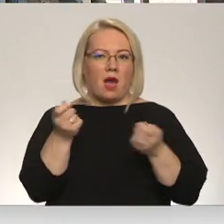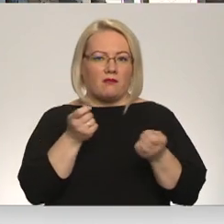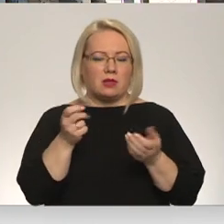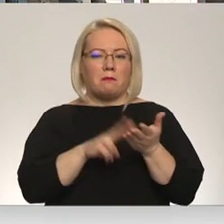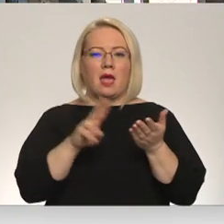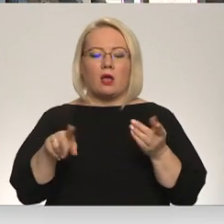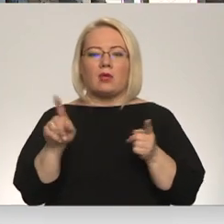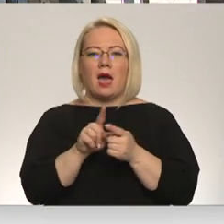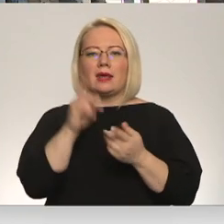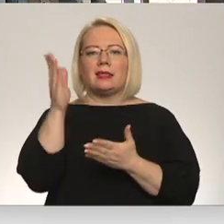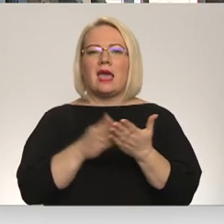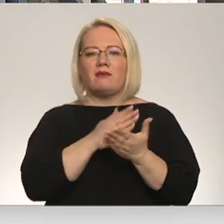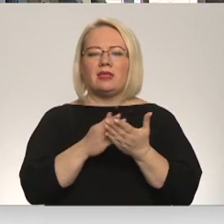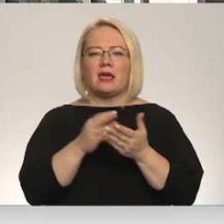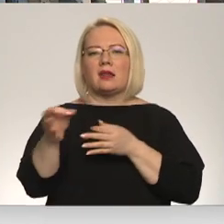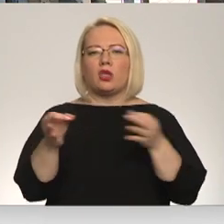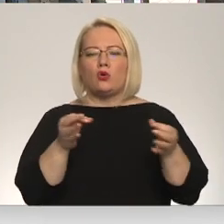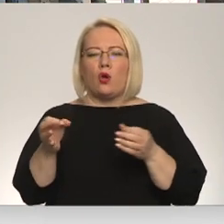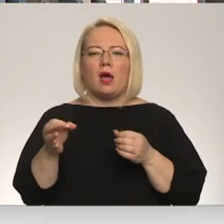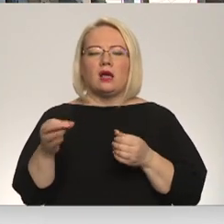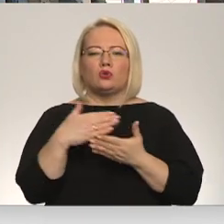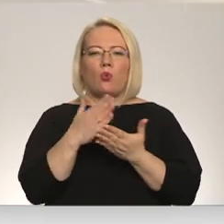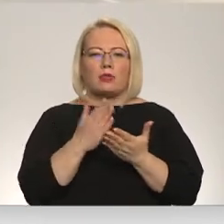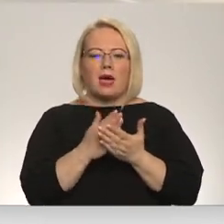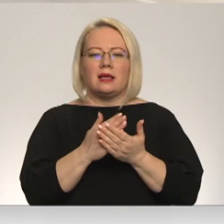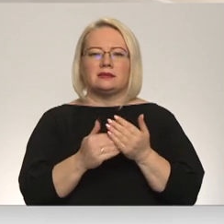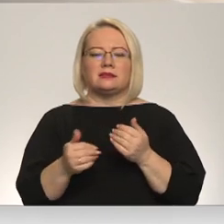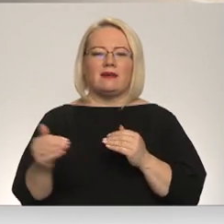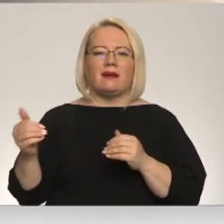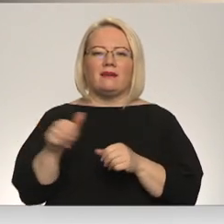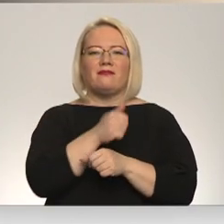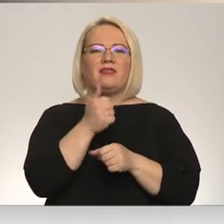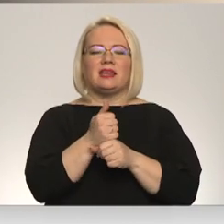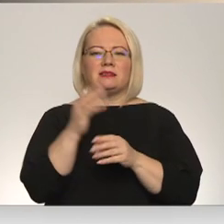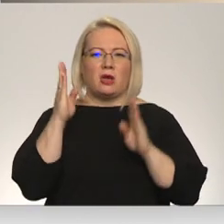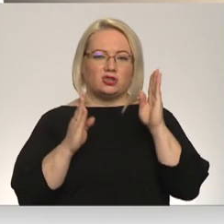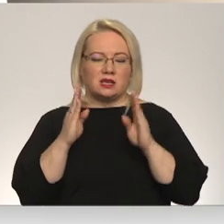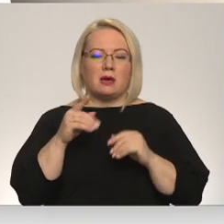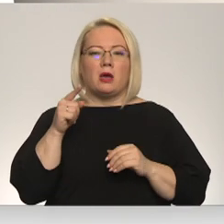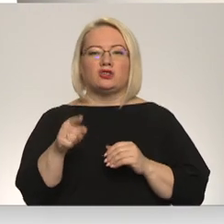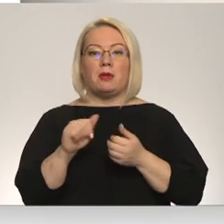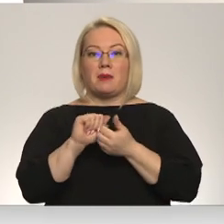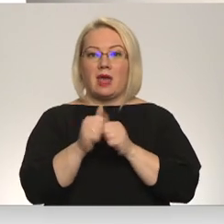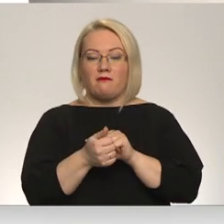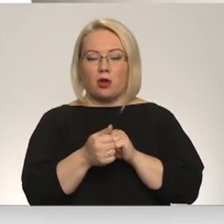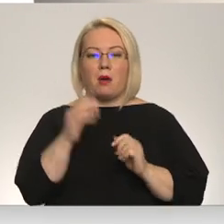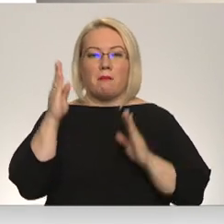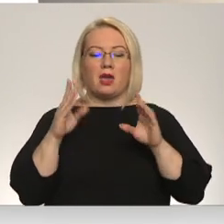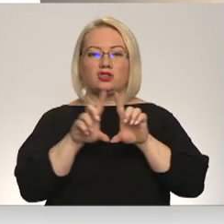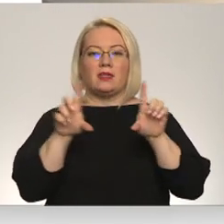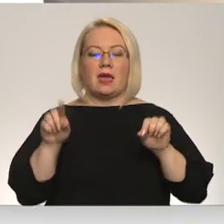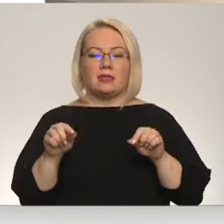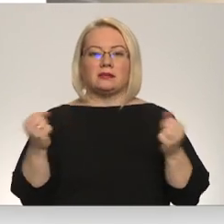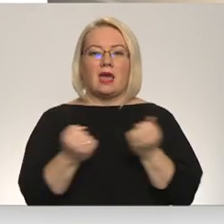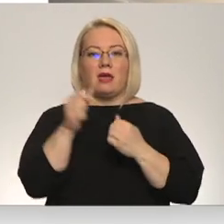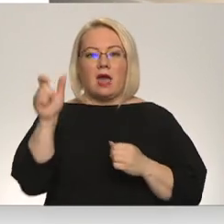likvidēt reģionālās struktūra vienības virsmežniecības. Uzzinot par iecerētajām reformām, meža dienesta darbinieki izplatījuši